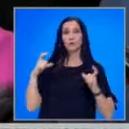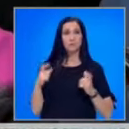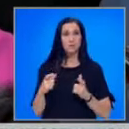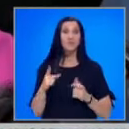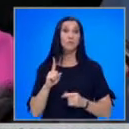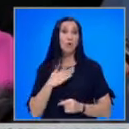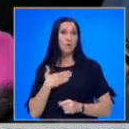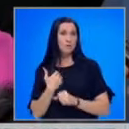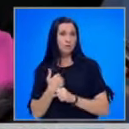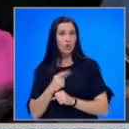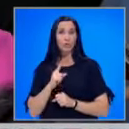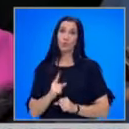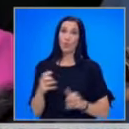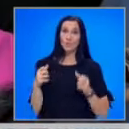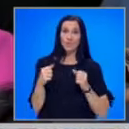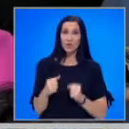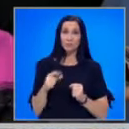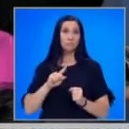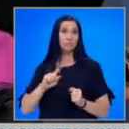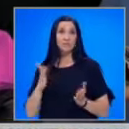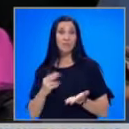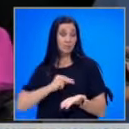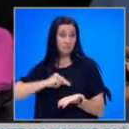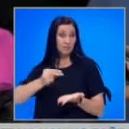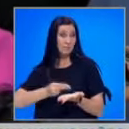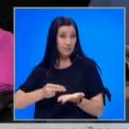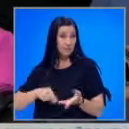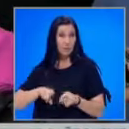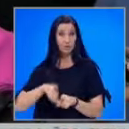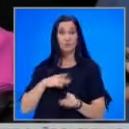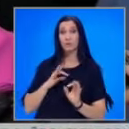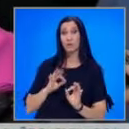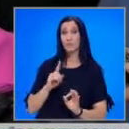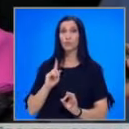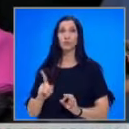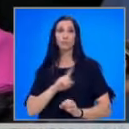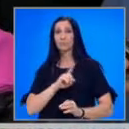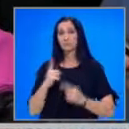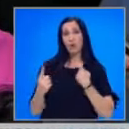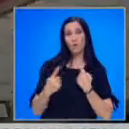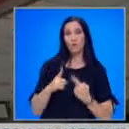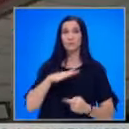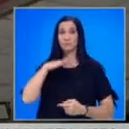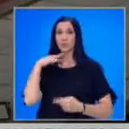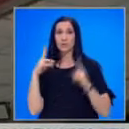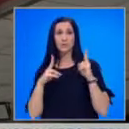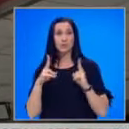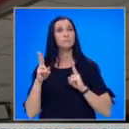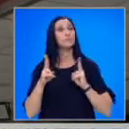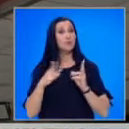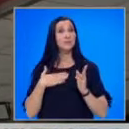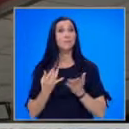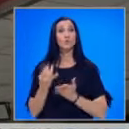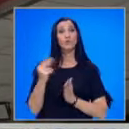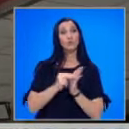но има неща, на които ние държим и не са отразени, както има такива, по които ние не сме разговаряли, не сме постигали съгласие. Съгласие има по